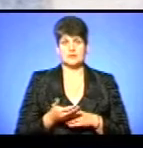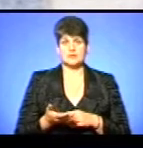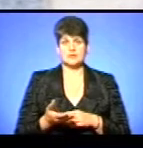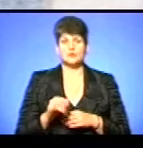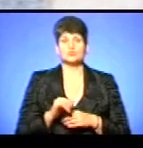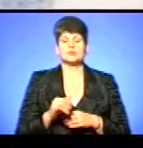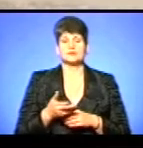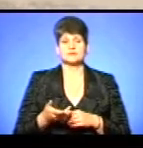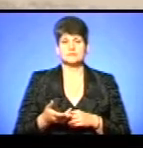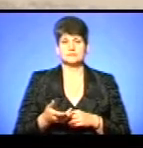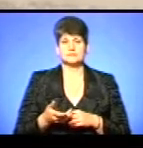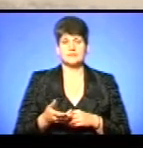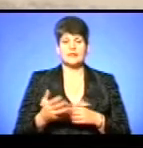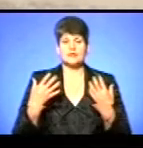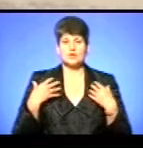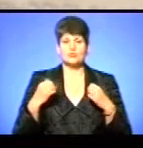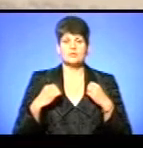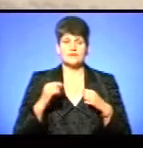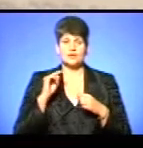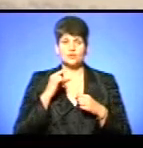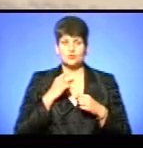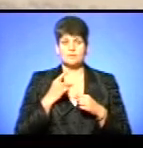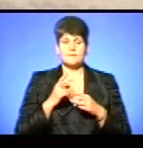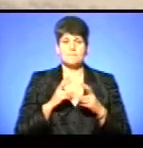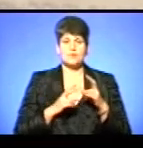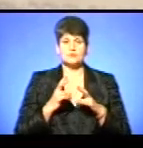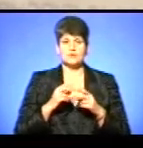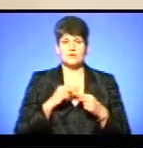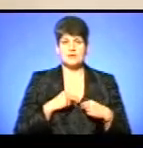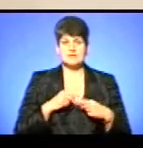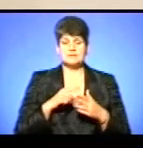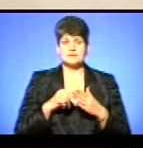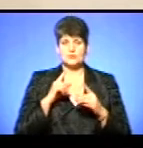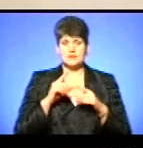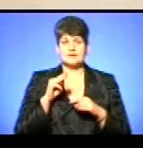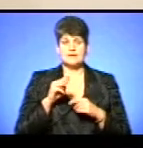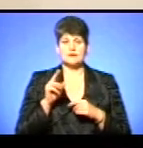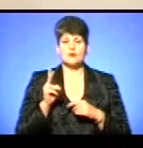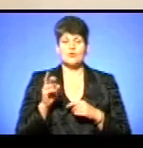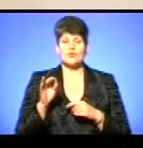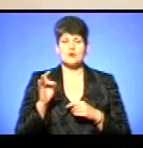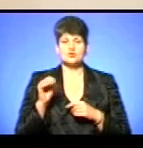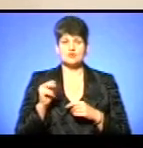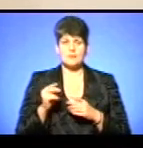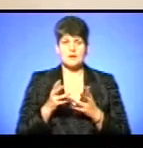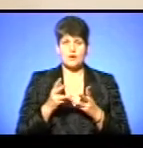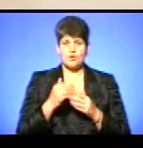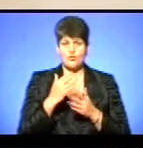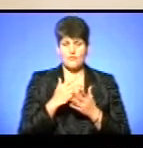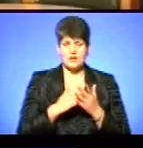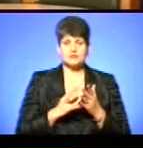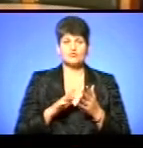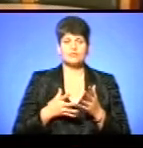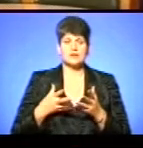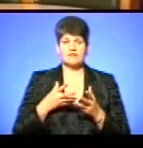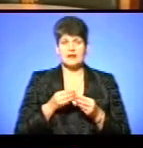Куди діватися? Начальник управління економіки, промисловості та праці міськради Тетяна Корчак перерахувала чинники, які впливають на